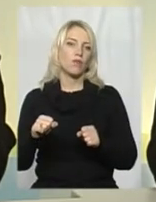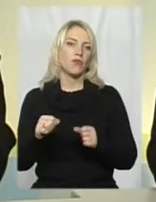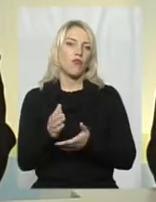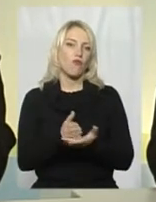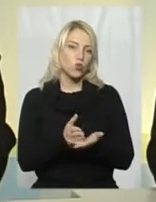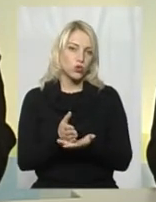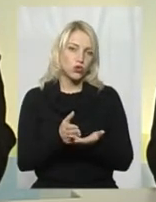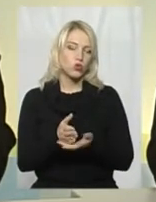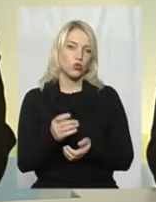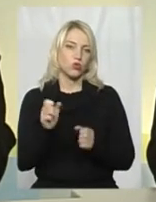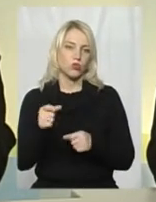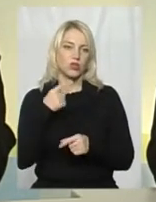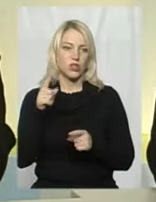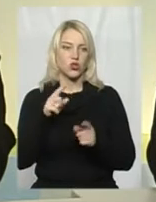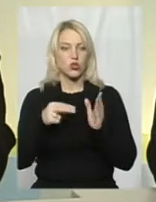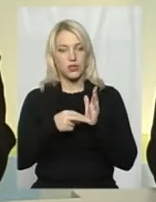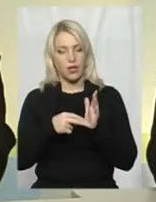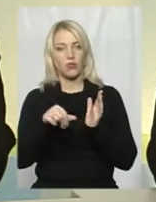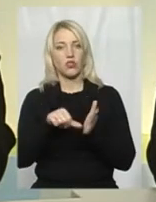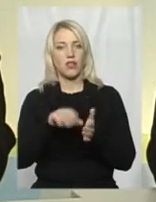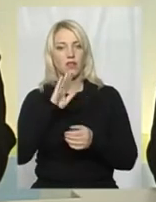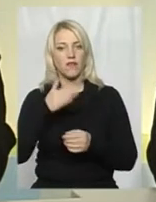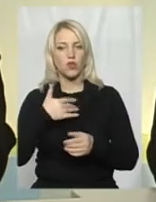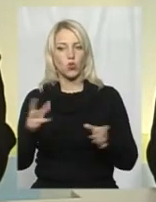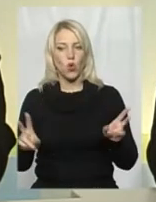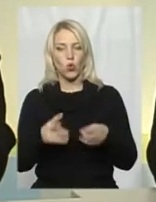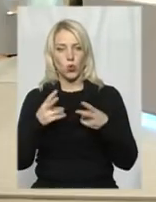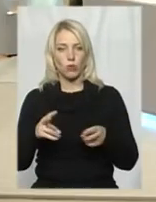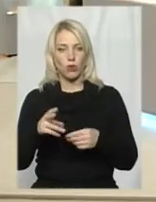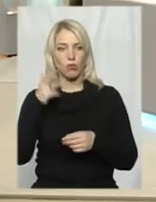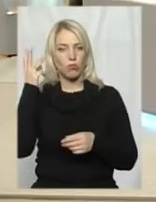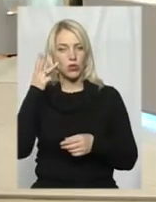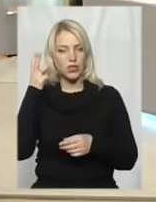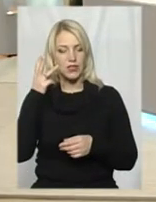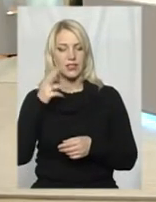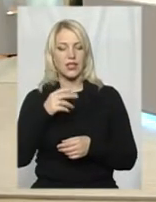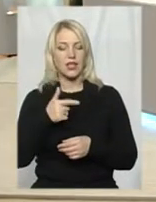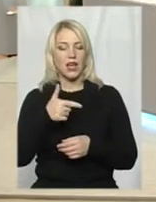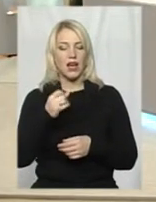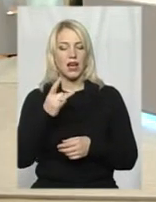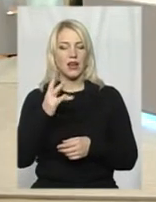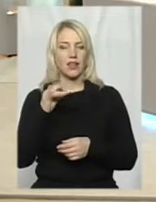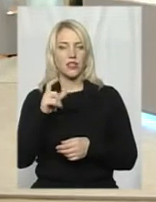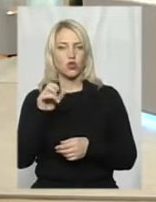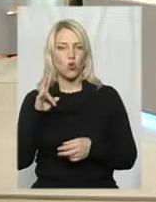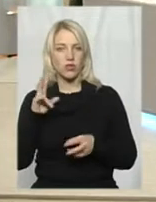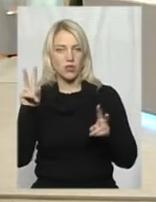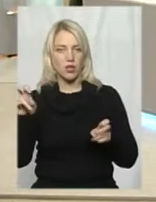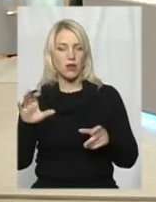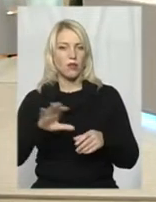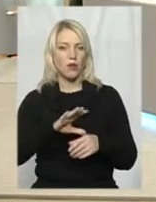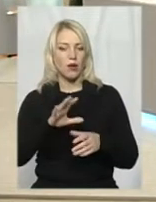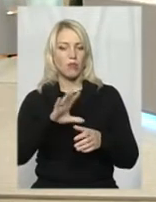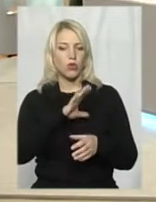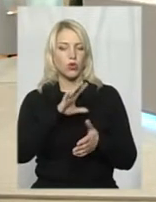я скажу те, що семеро членів нашого клубу, Подільський гарнізон, Проскорівський гарнізон, були учасниками